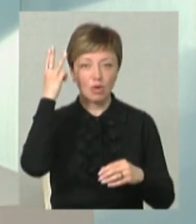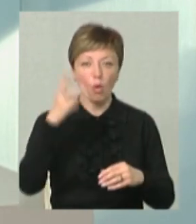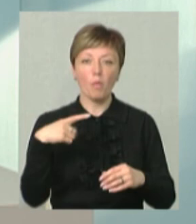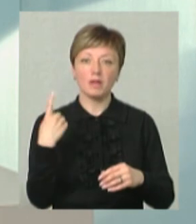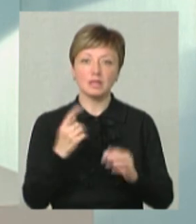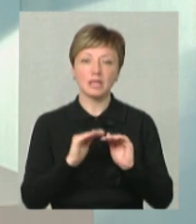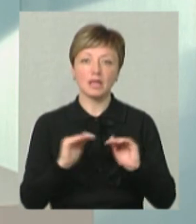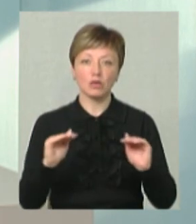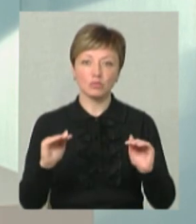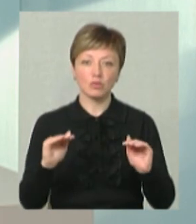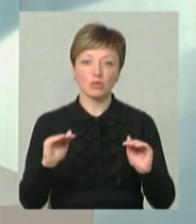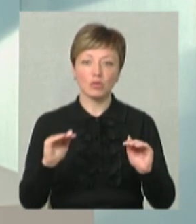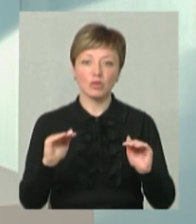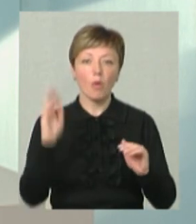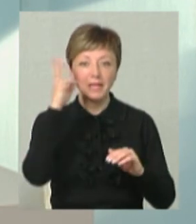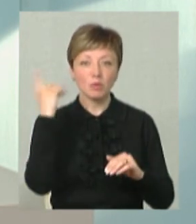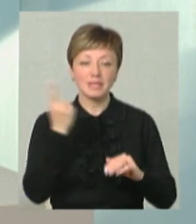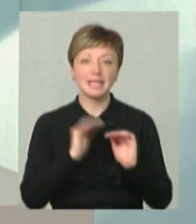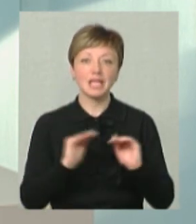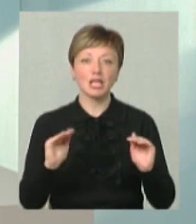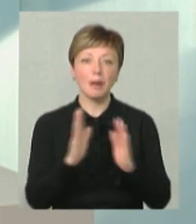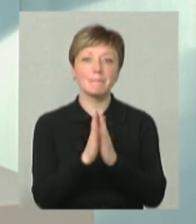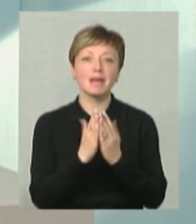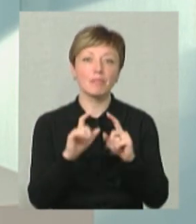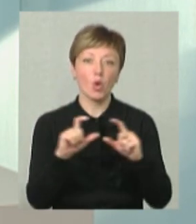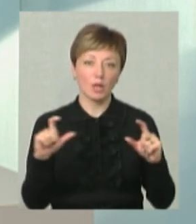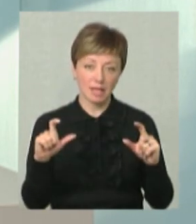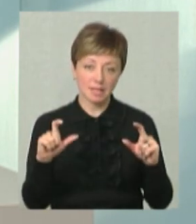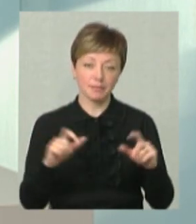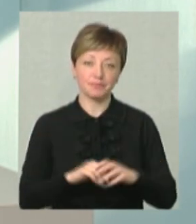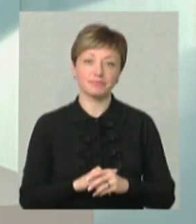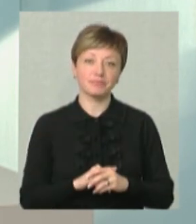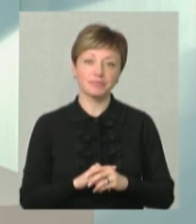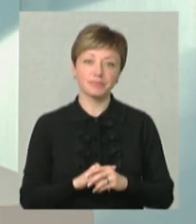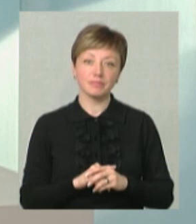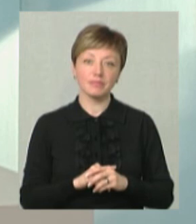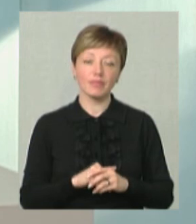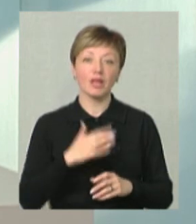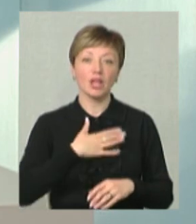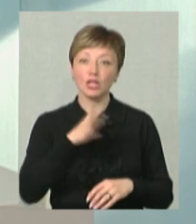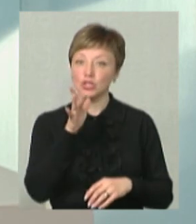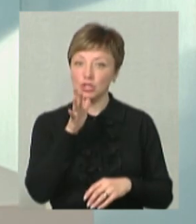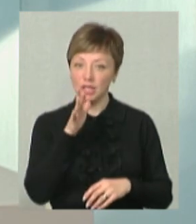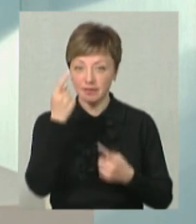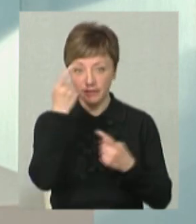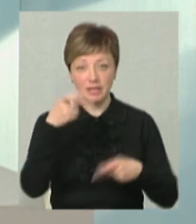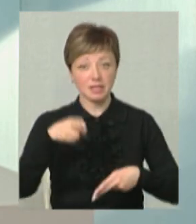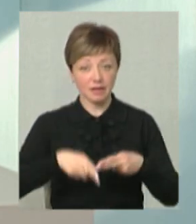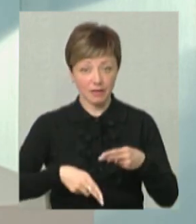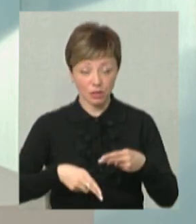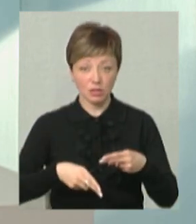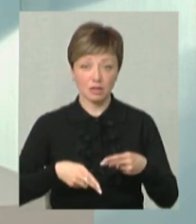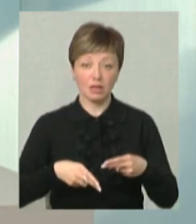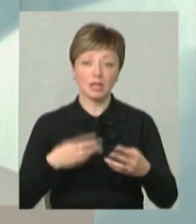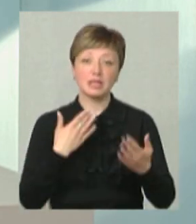обласній дитячій бібліотеці. А наш час в ефірі завершується.